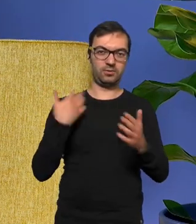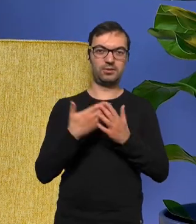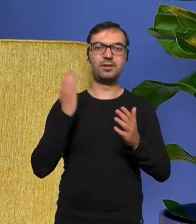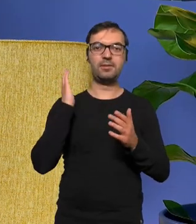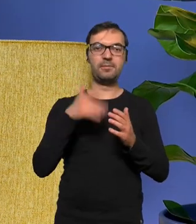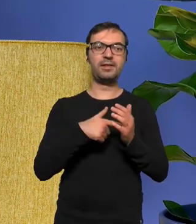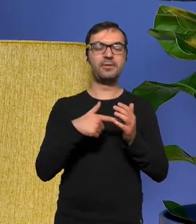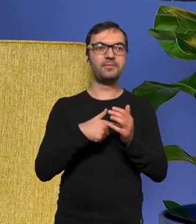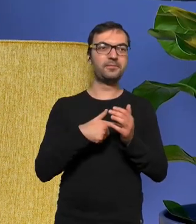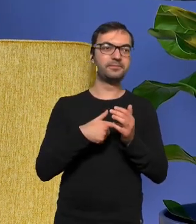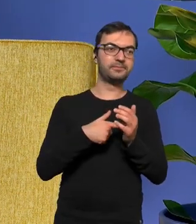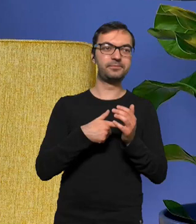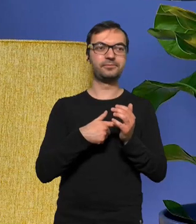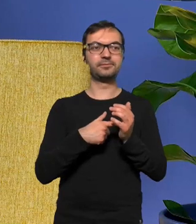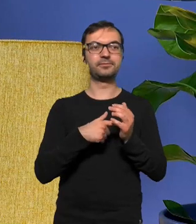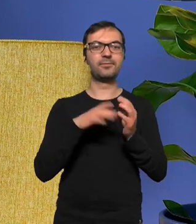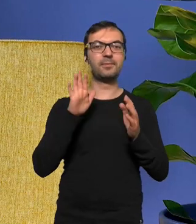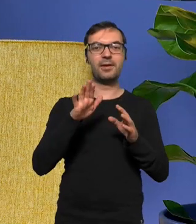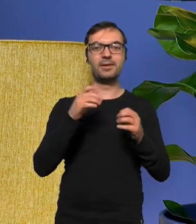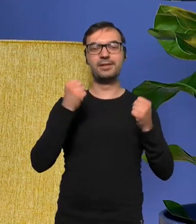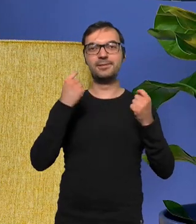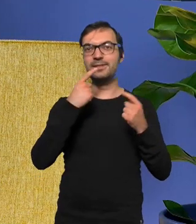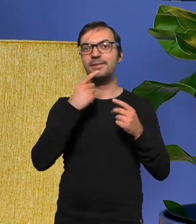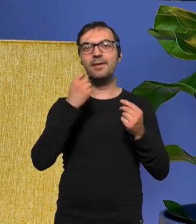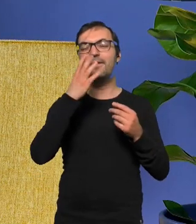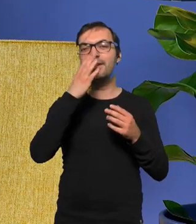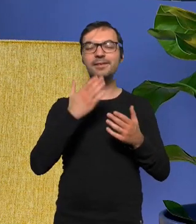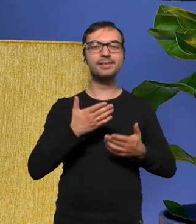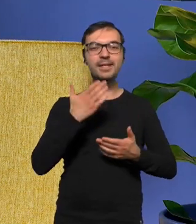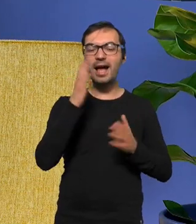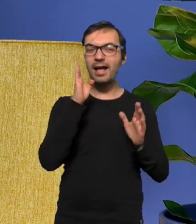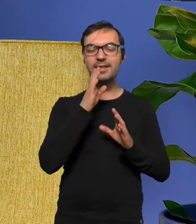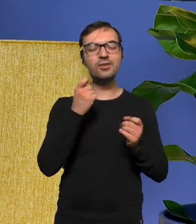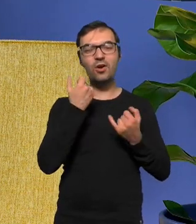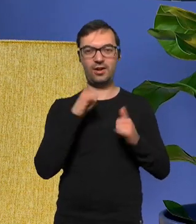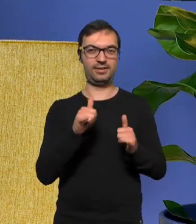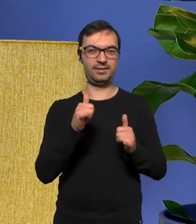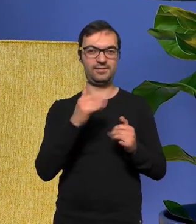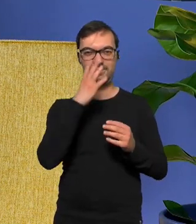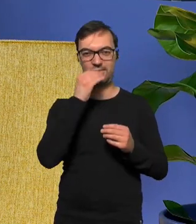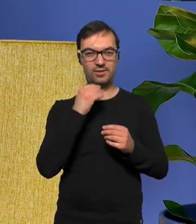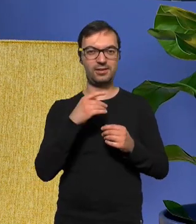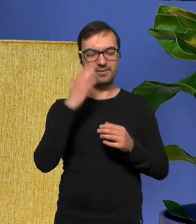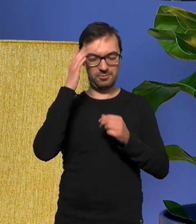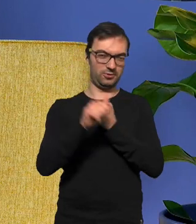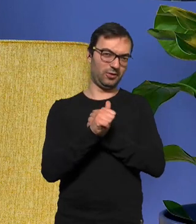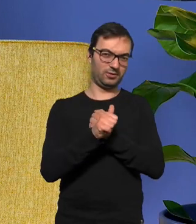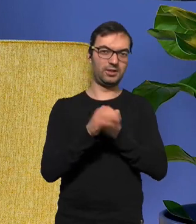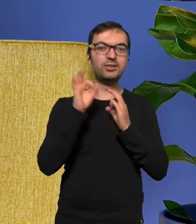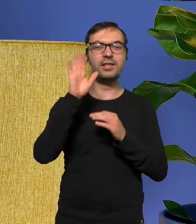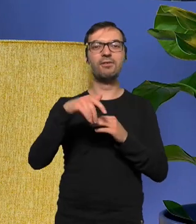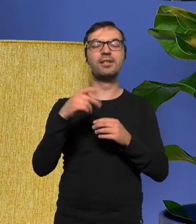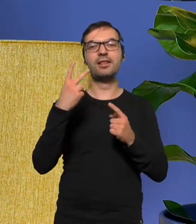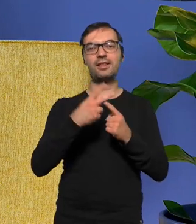będą nosiły jakiś ciężar, posmak wiadomo czego dzisiaj nawet oglądając